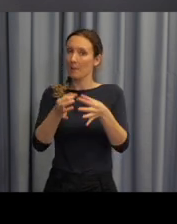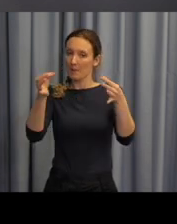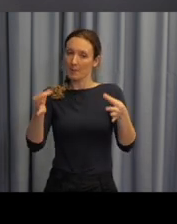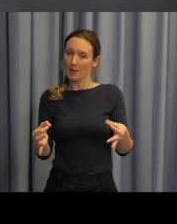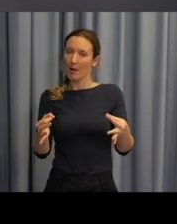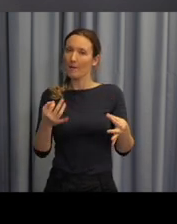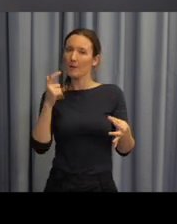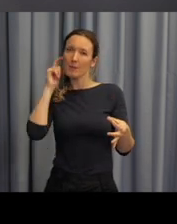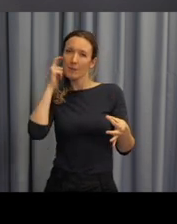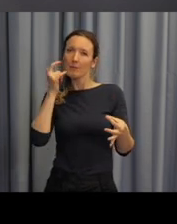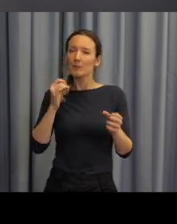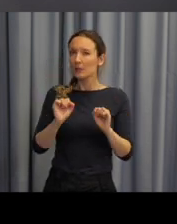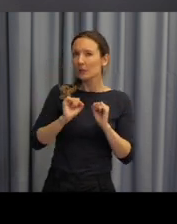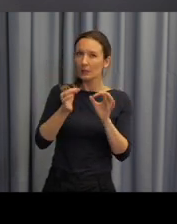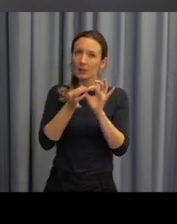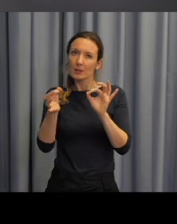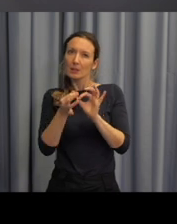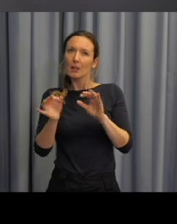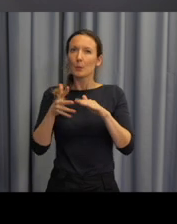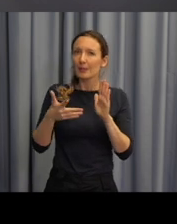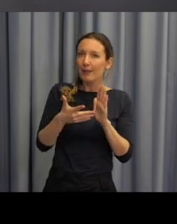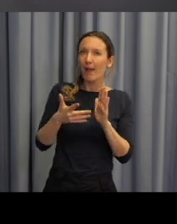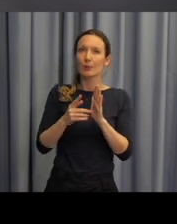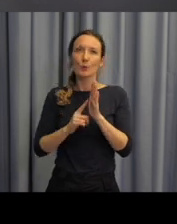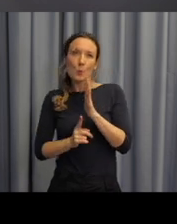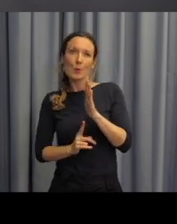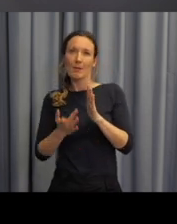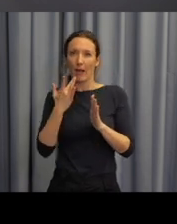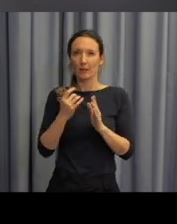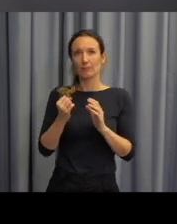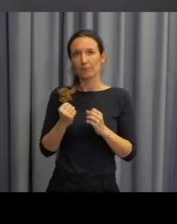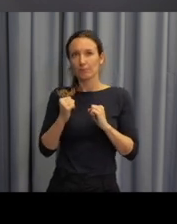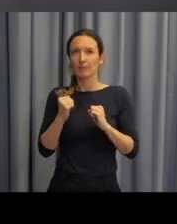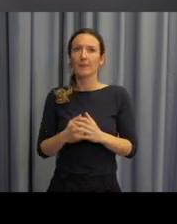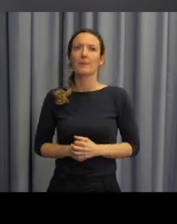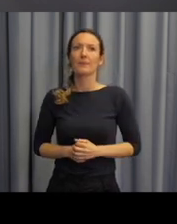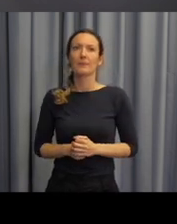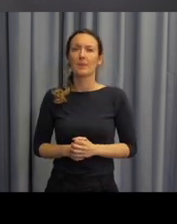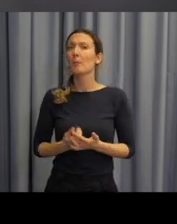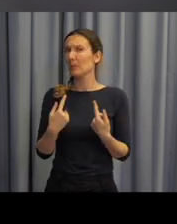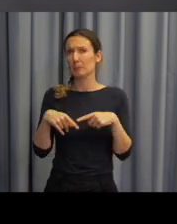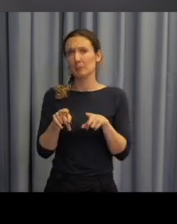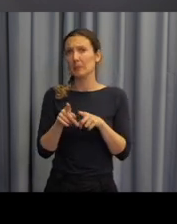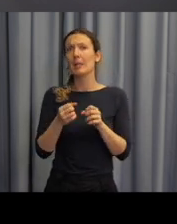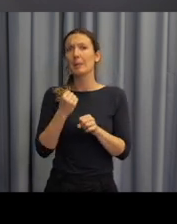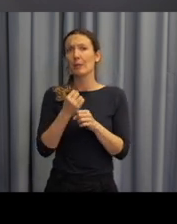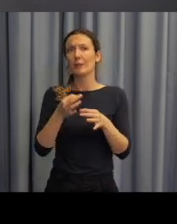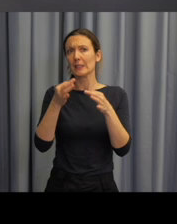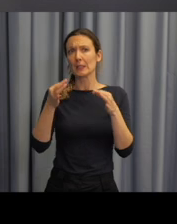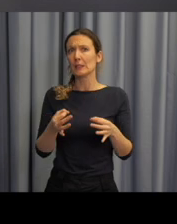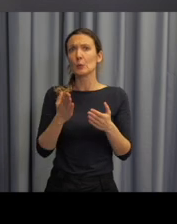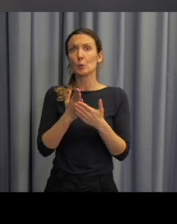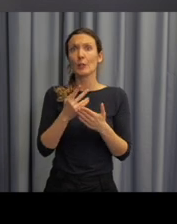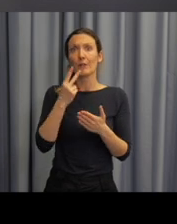různé otázky a testové úlohy. A to je ze stejného pracovního listu.